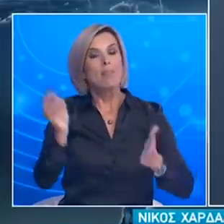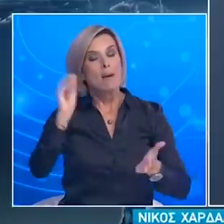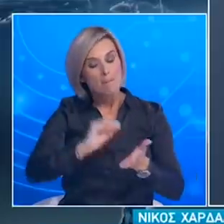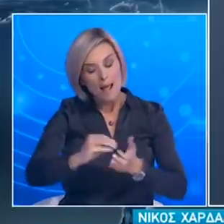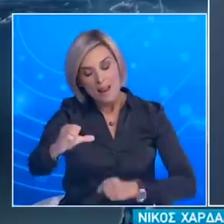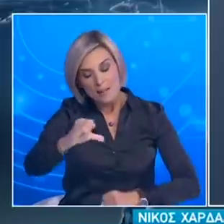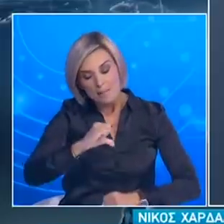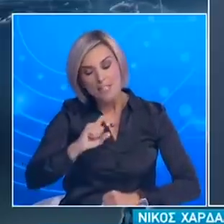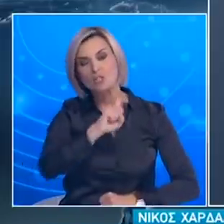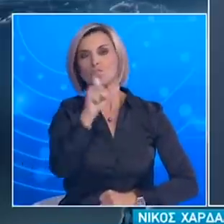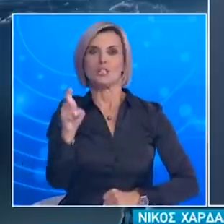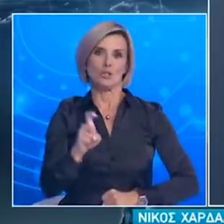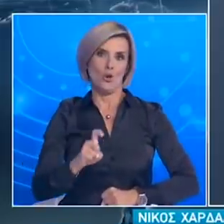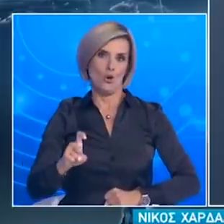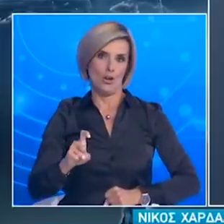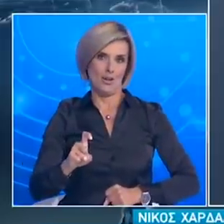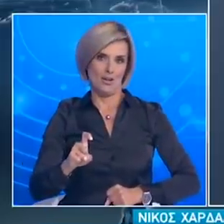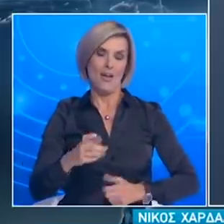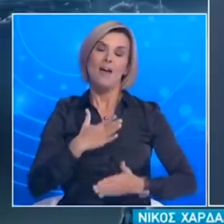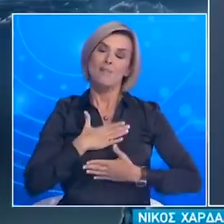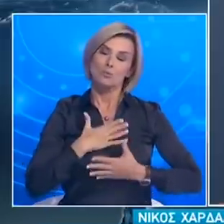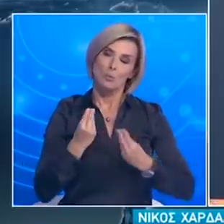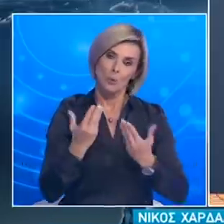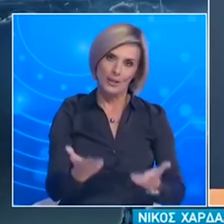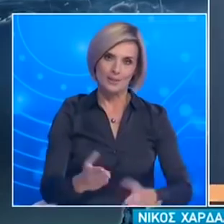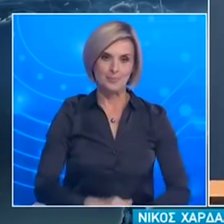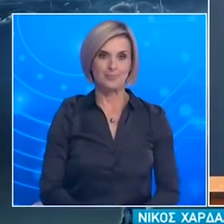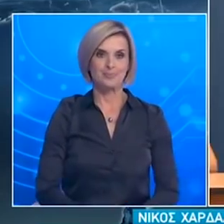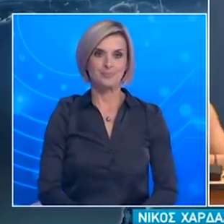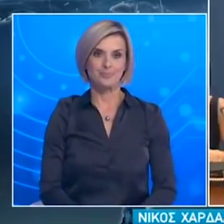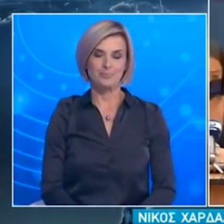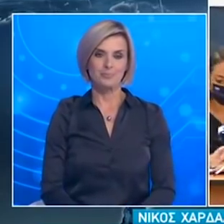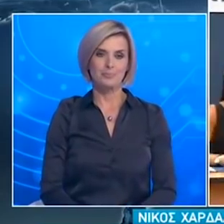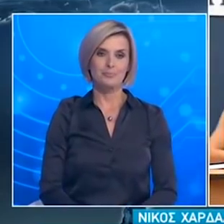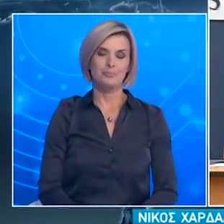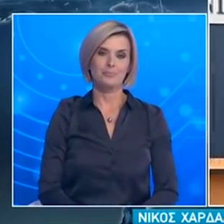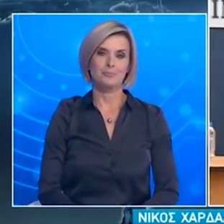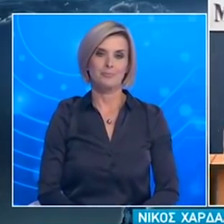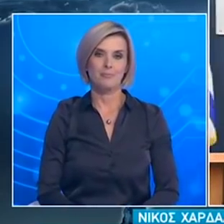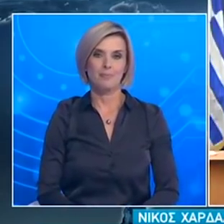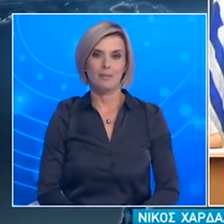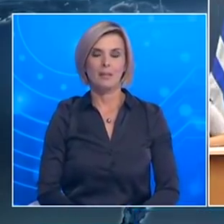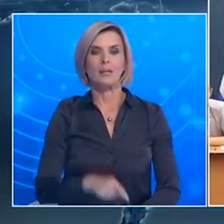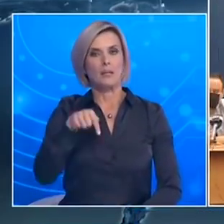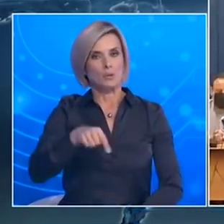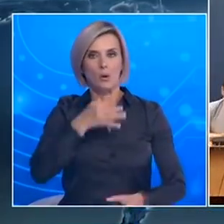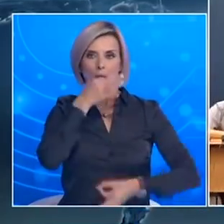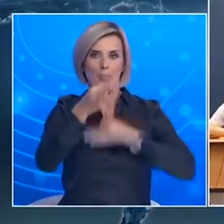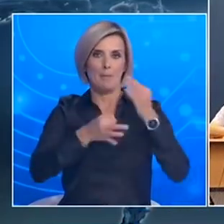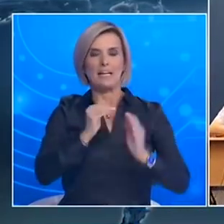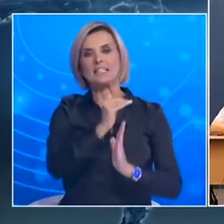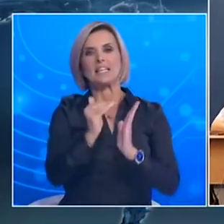μας το οφείλουμε στην ίδια μας την πατρίδα σας ευχαριστώ Ευχαριστούμε κύριε Υπουργέ το λόγο έχει κύριε Μιχαηλίδο